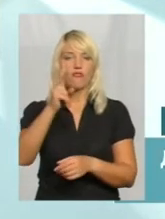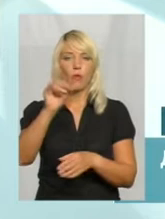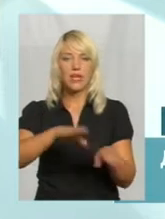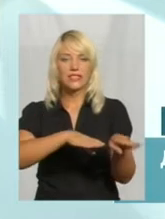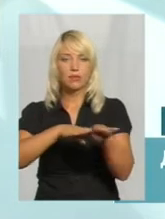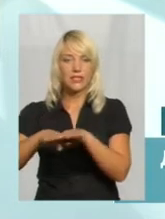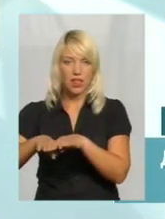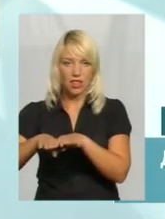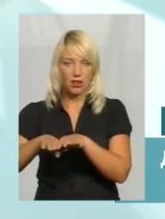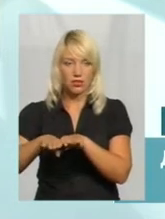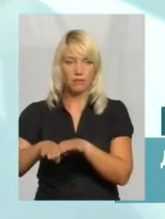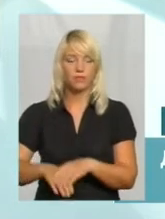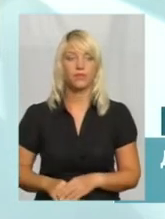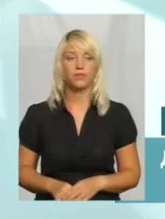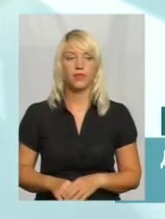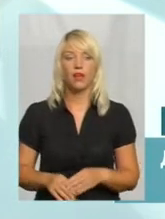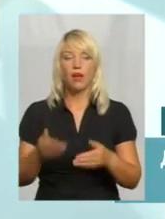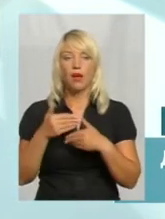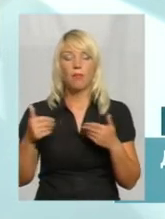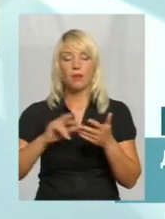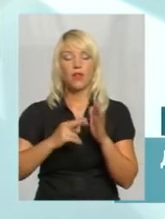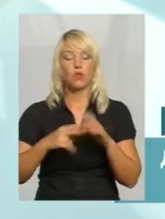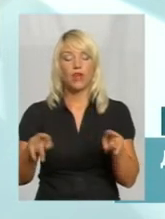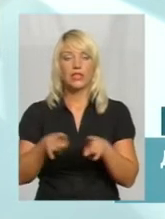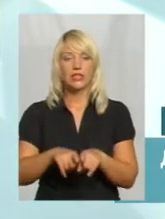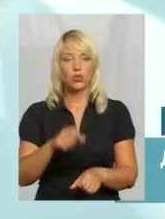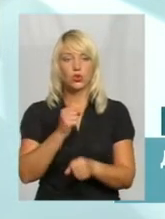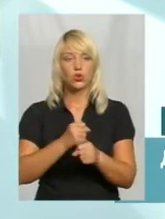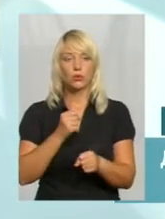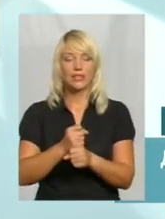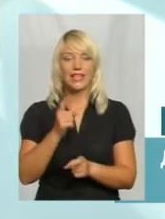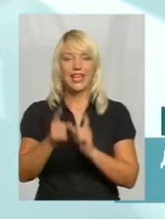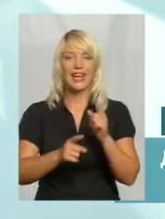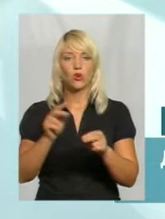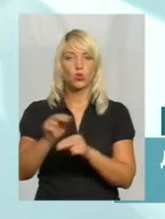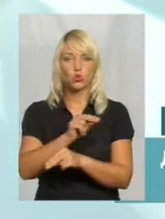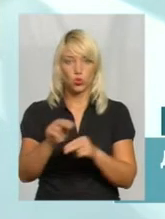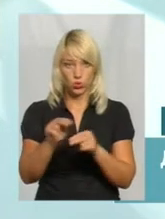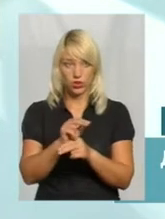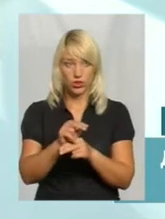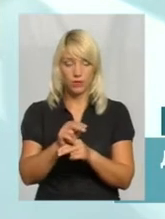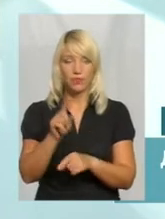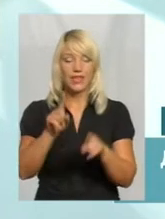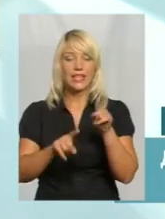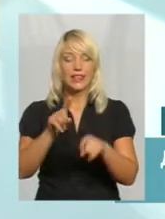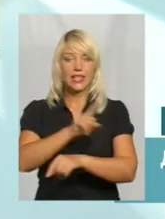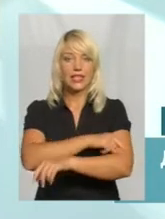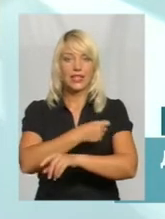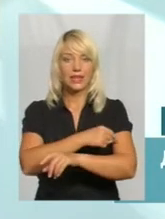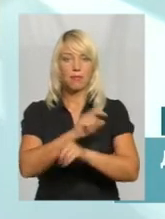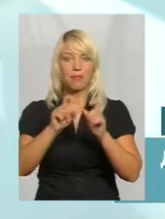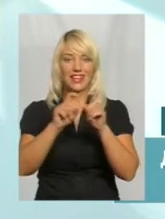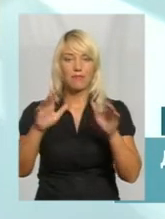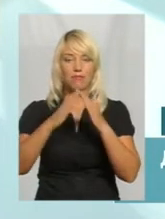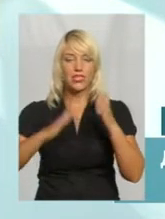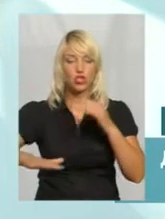первеному рівні. Ми планували також зробити реконструкцію деяких приміщень, щоб зробити